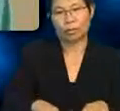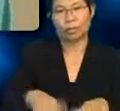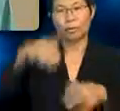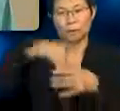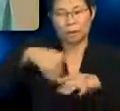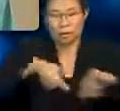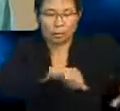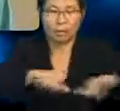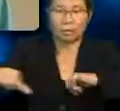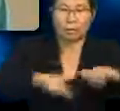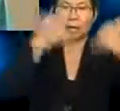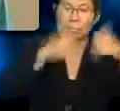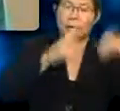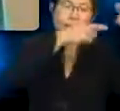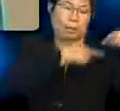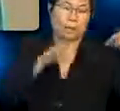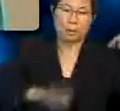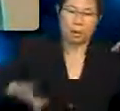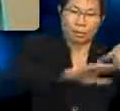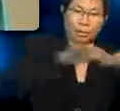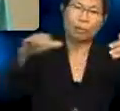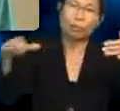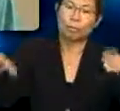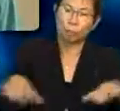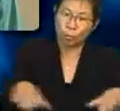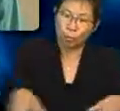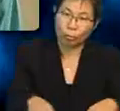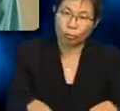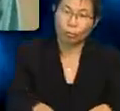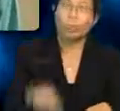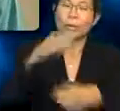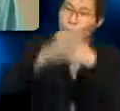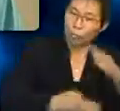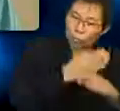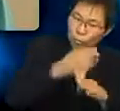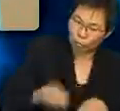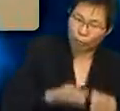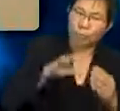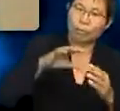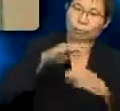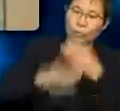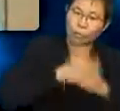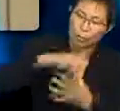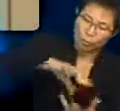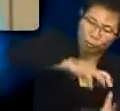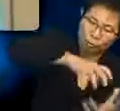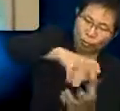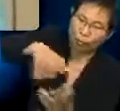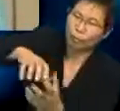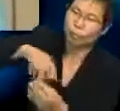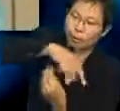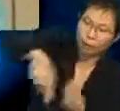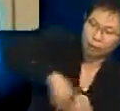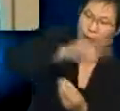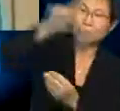aktiviti main peranan yang kamu lakukan, bumi berputar mengelilingi matahari